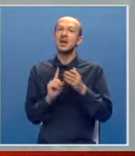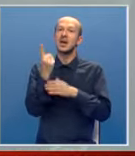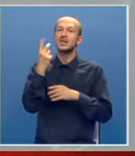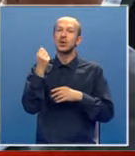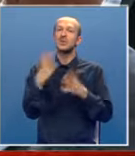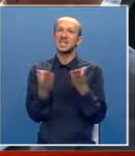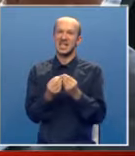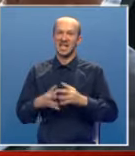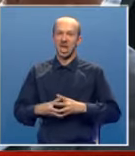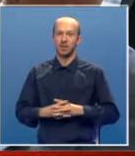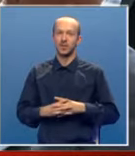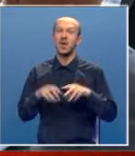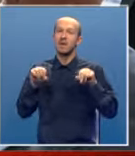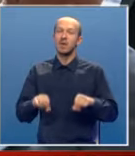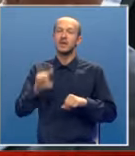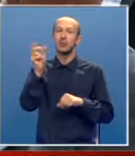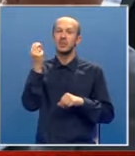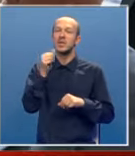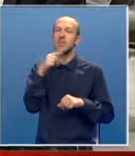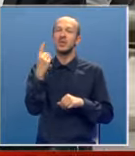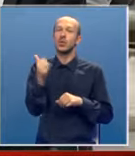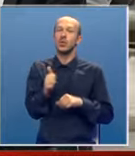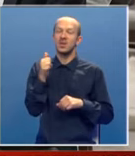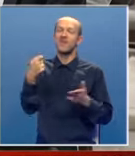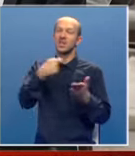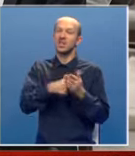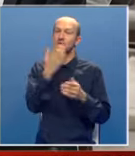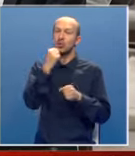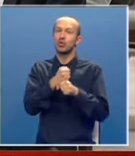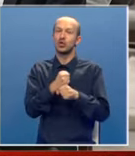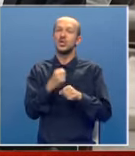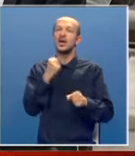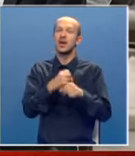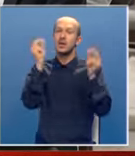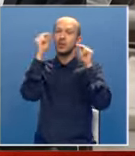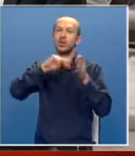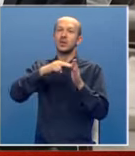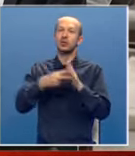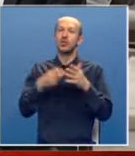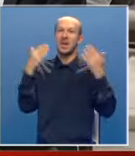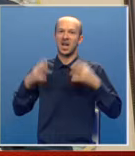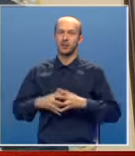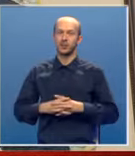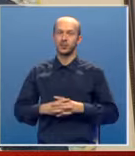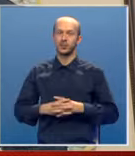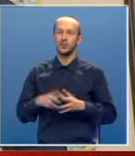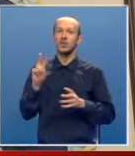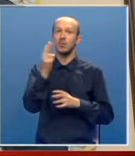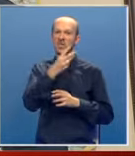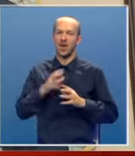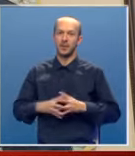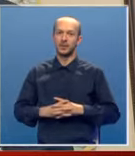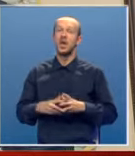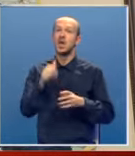ekonomske zajednice. Vlada Republike Srpske prvih par godina finansijski će podržati rad naučno-tehnološkog parka. Pozivam